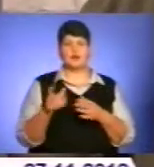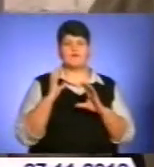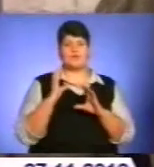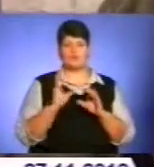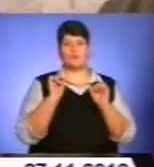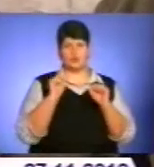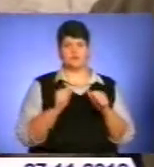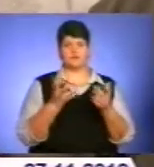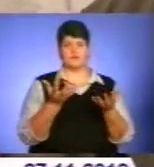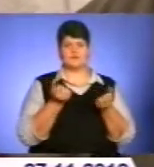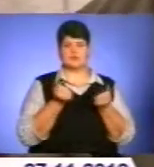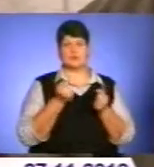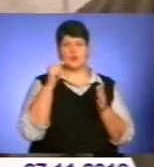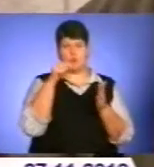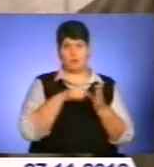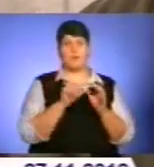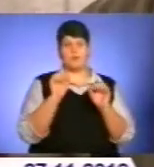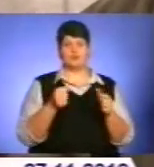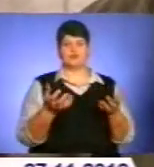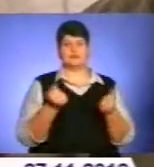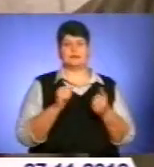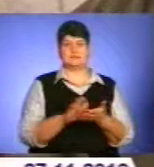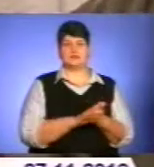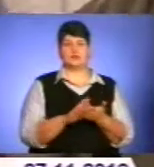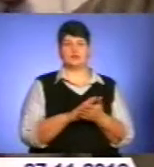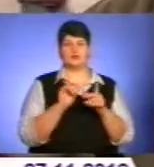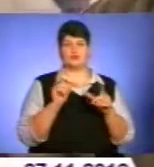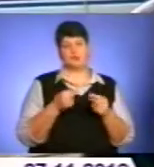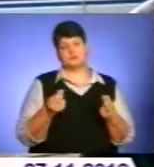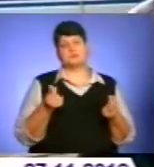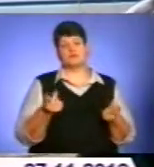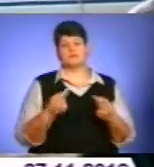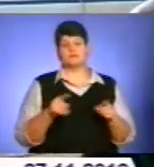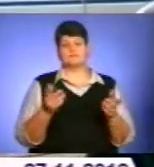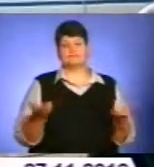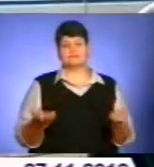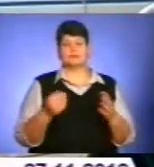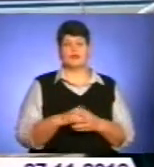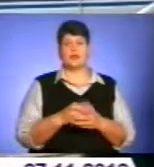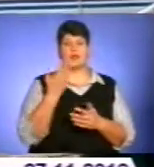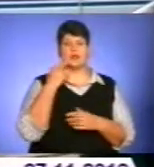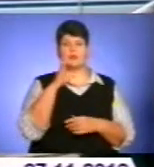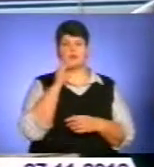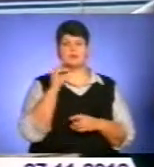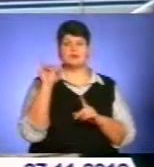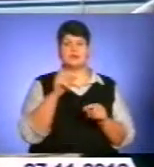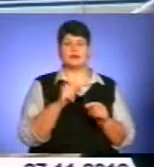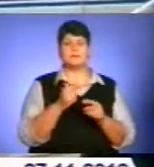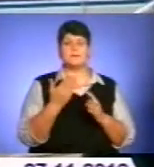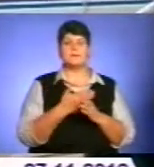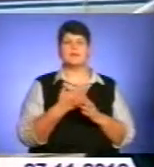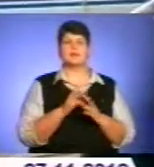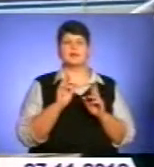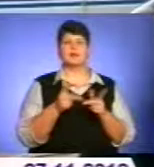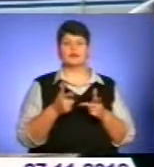як я попадаю в ту чергу, то туди їду безплатно. А так плачу. Коли ви в маршруці їдете, пільговики заходять, як водії до них